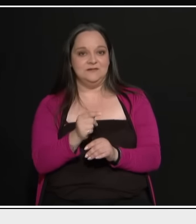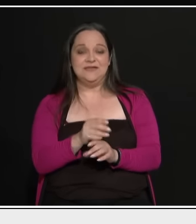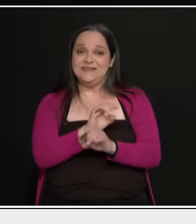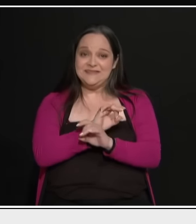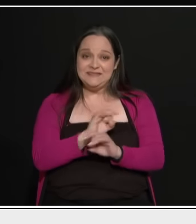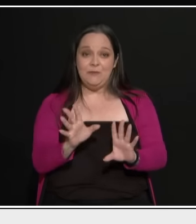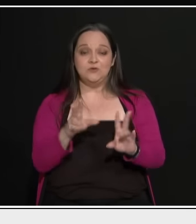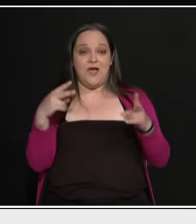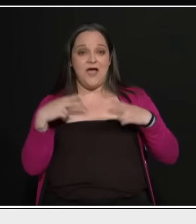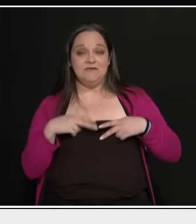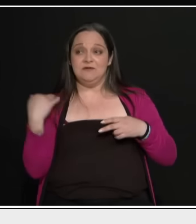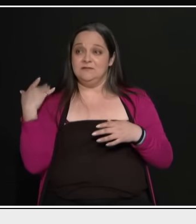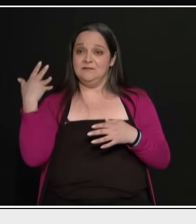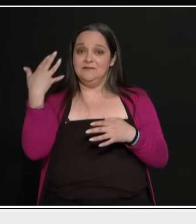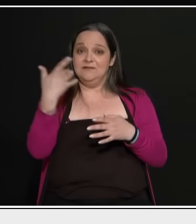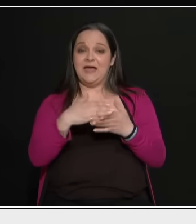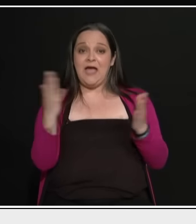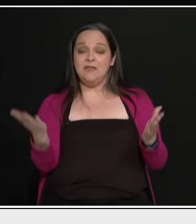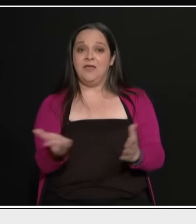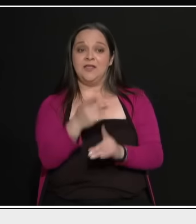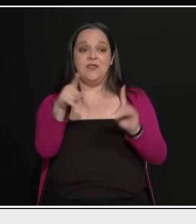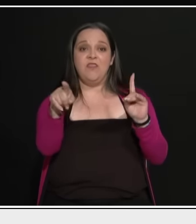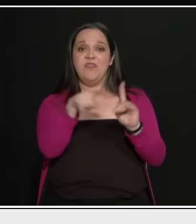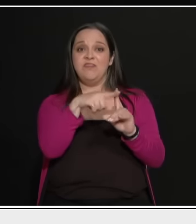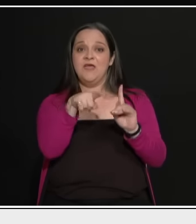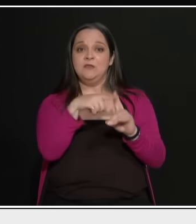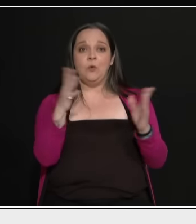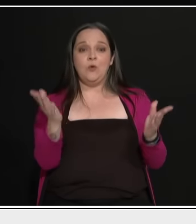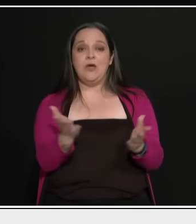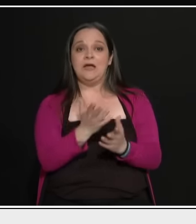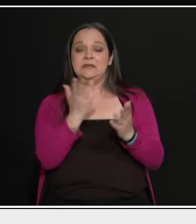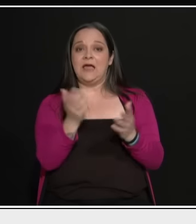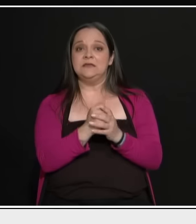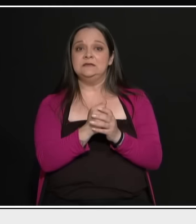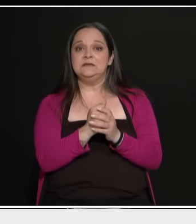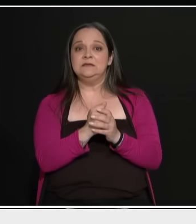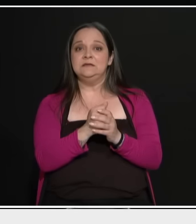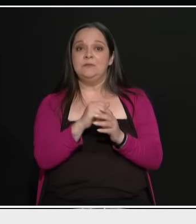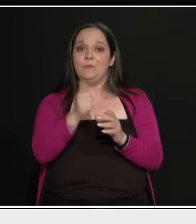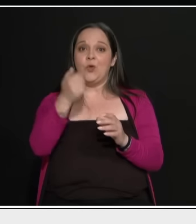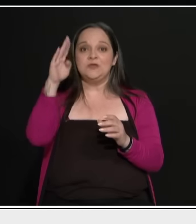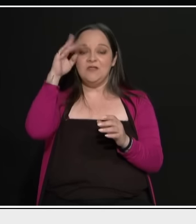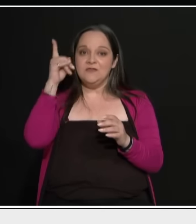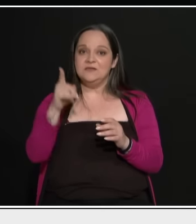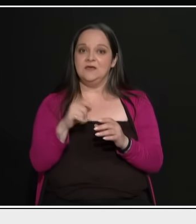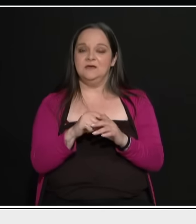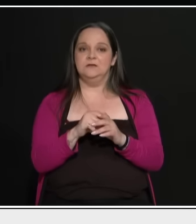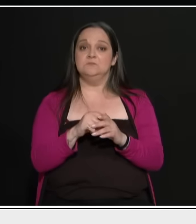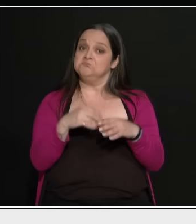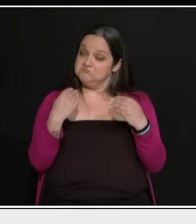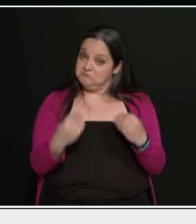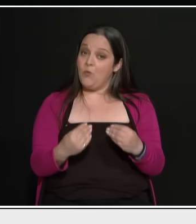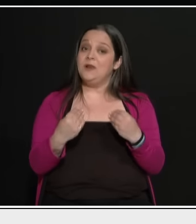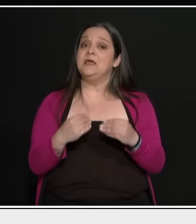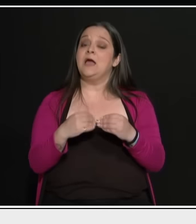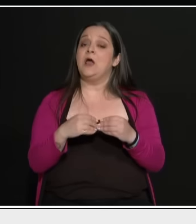κυβέρνηση αυτή τα τελευταία πέντε χρόνια, στην πρώτη θητεία και τους μήνες που τρέχουν τη δεύτερη. Ακούστε, καλό έκανε στους τελευταίους της. Έχει διορίσει